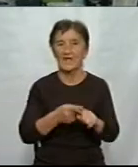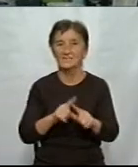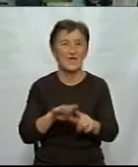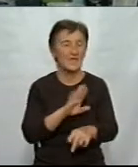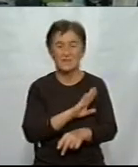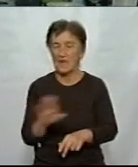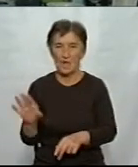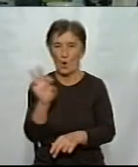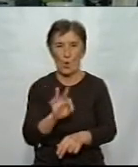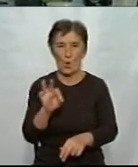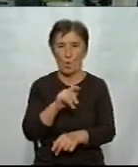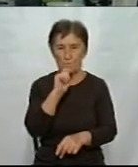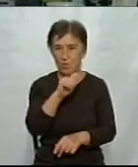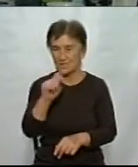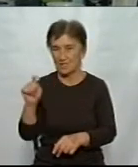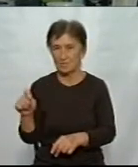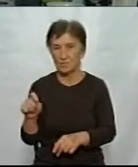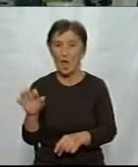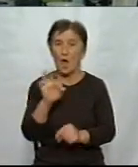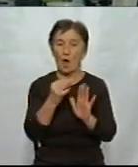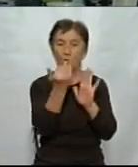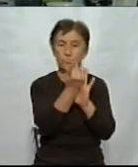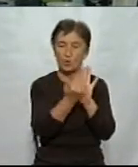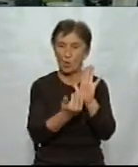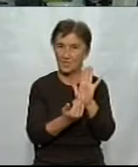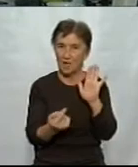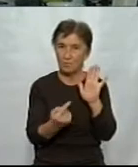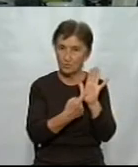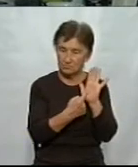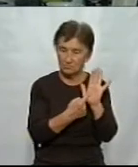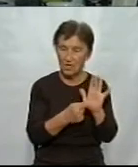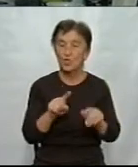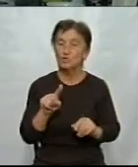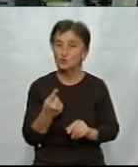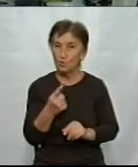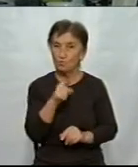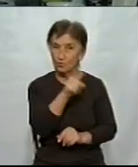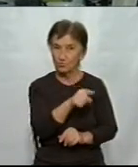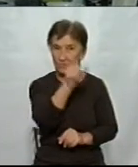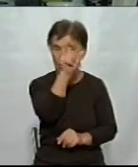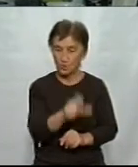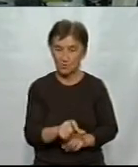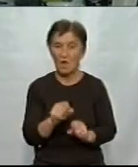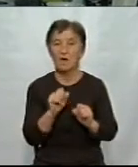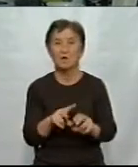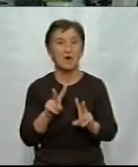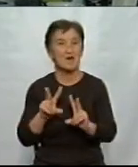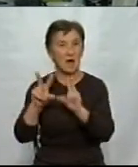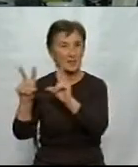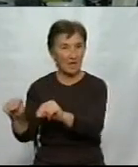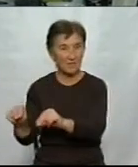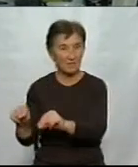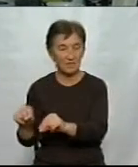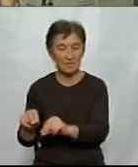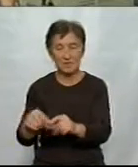це не про якісь обіцянки, це про програму, це про те, чому ця людина виступає як гарант ваших інтересів